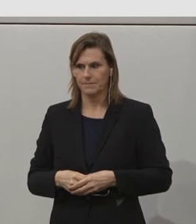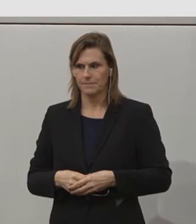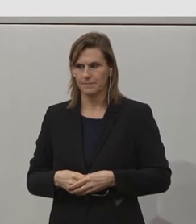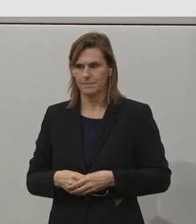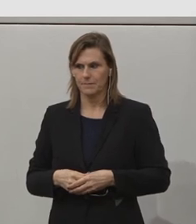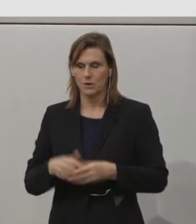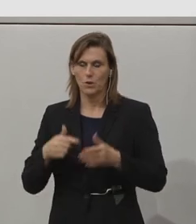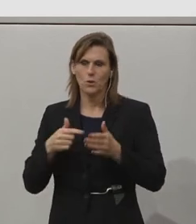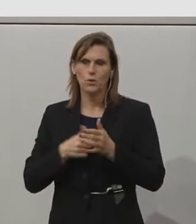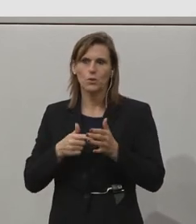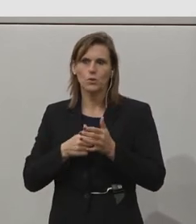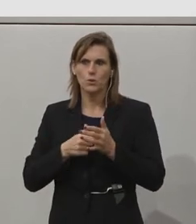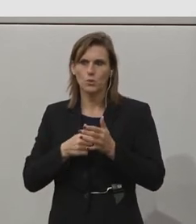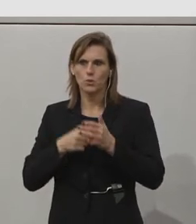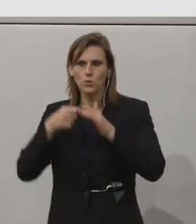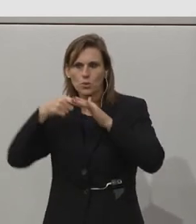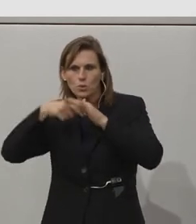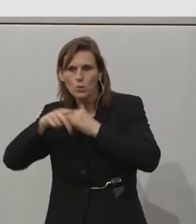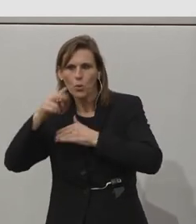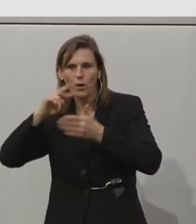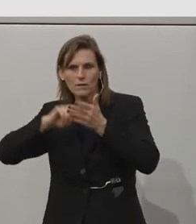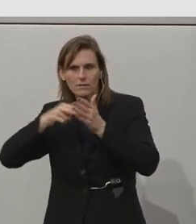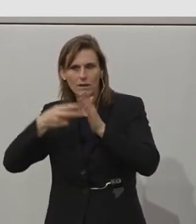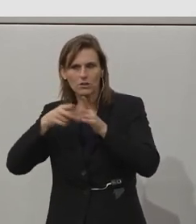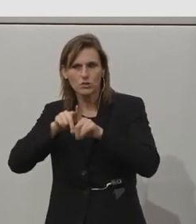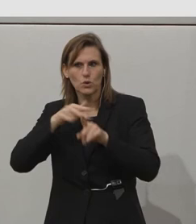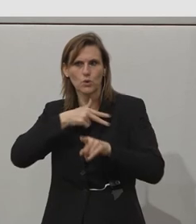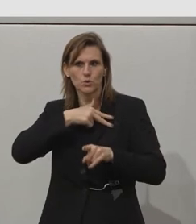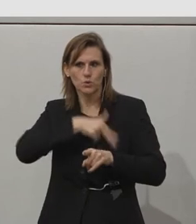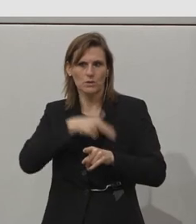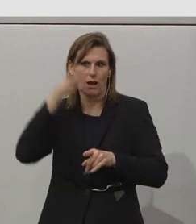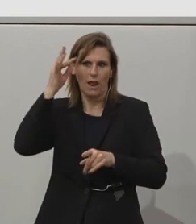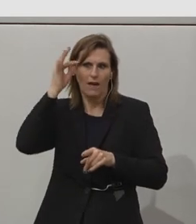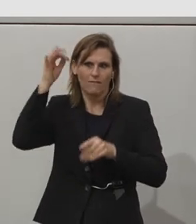Noch ein Einblick in die technische und soziale Innovation in das Projekt.